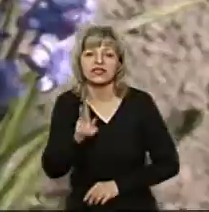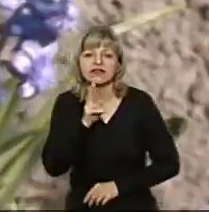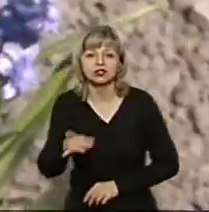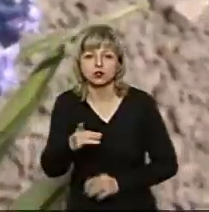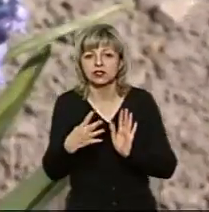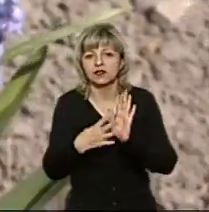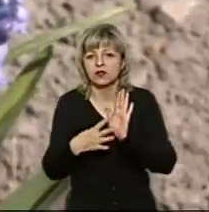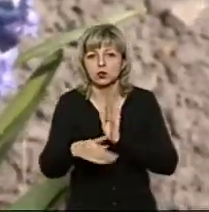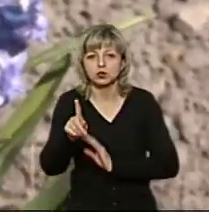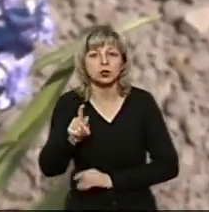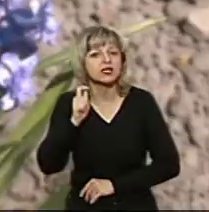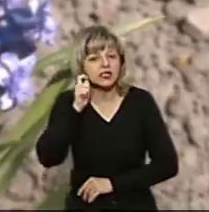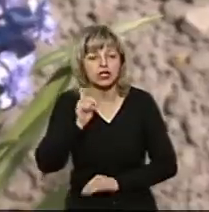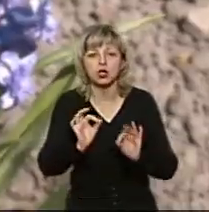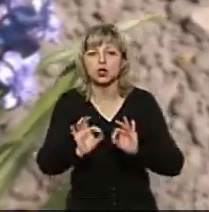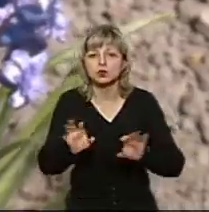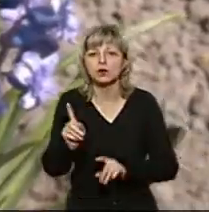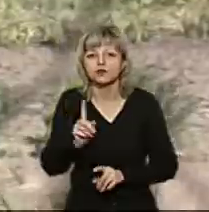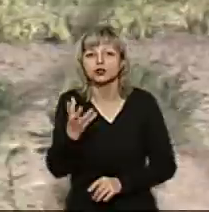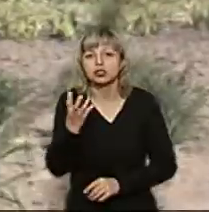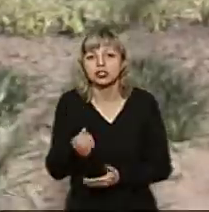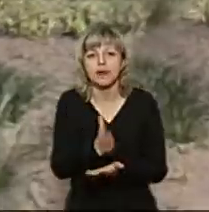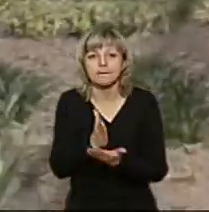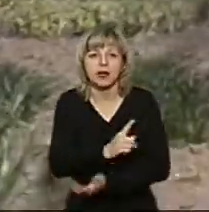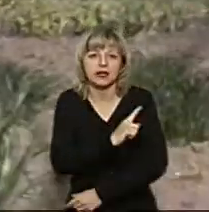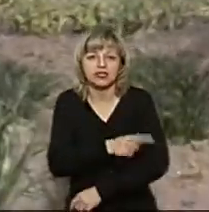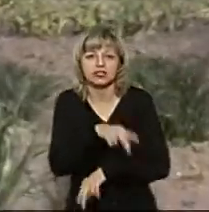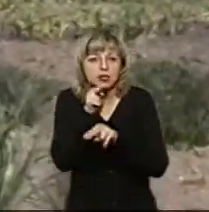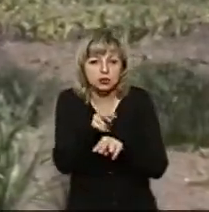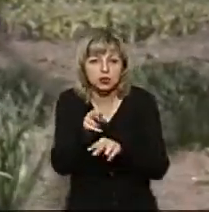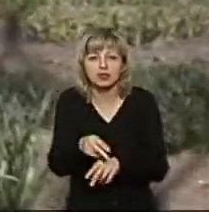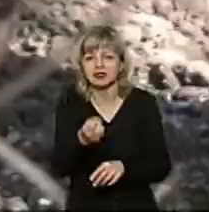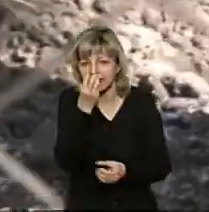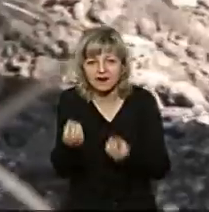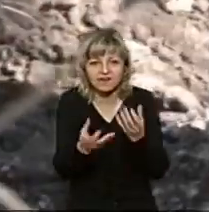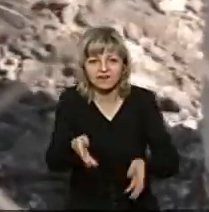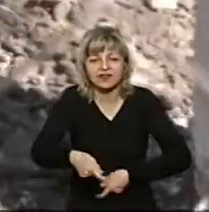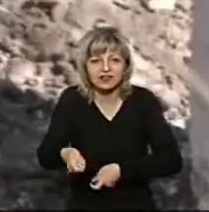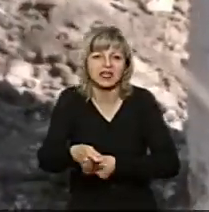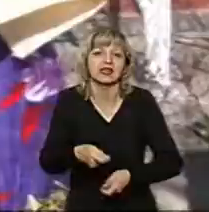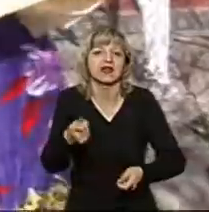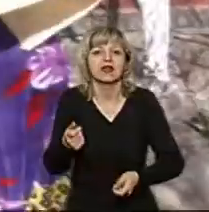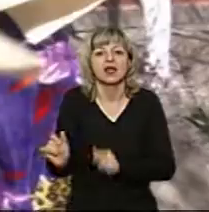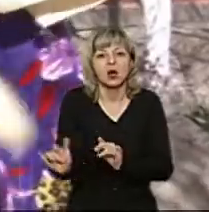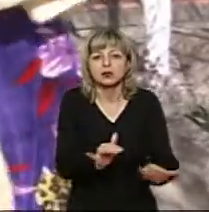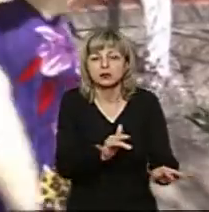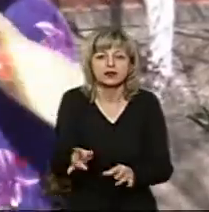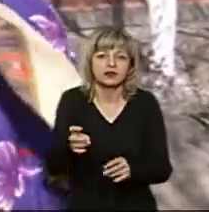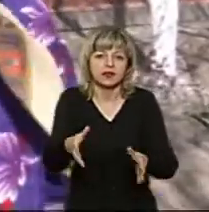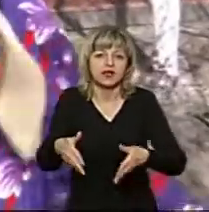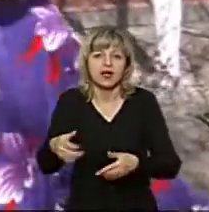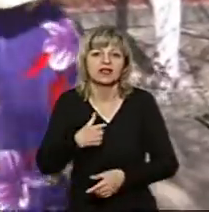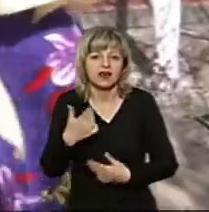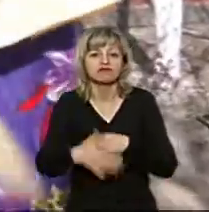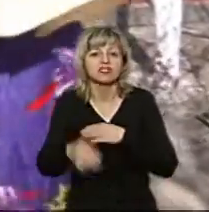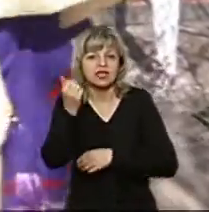району 91 рік. Розповідає, що ще має сили доглядати квітника, господарювати на городі. «Я кажу, хоч сама стара,